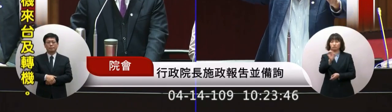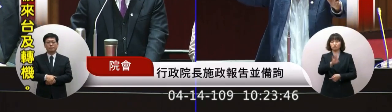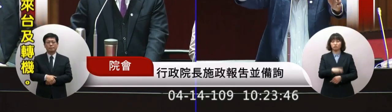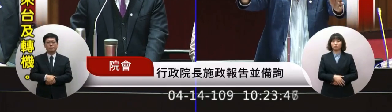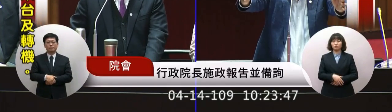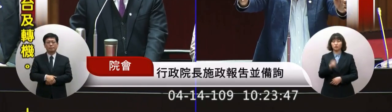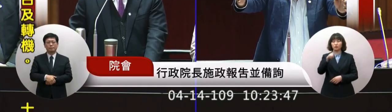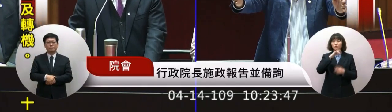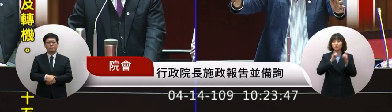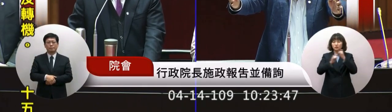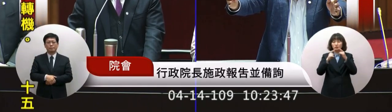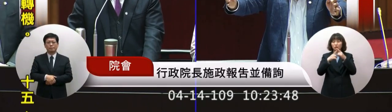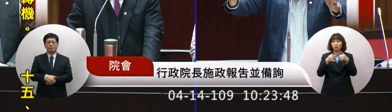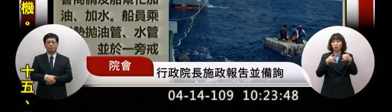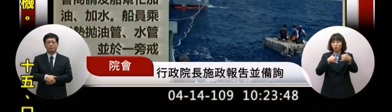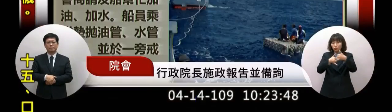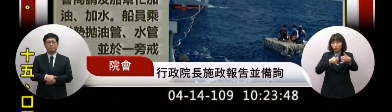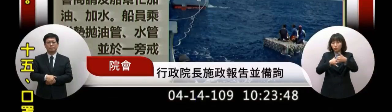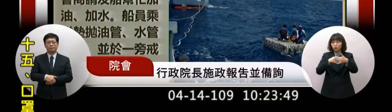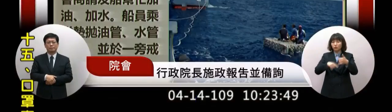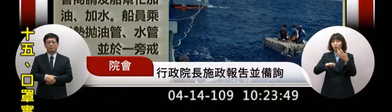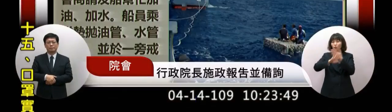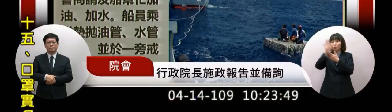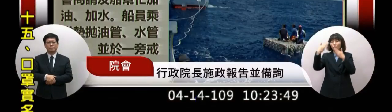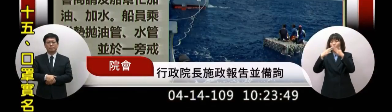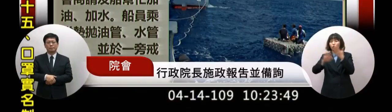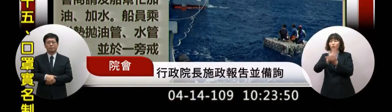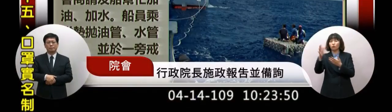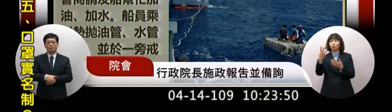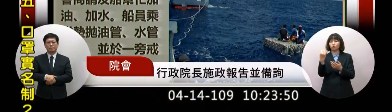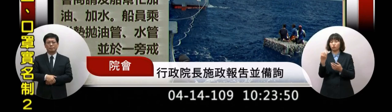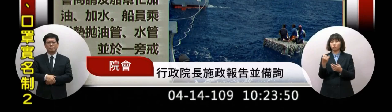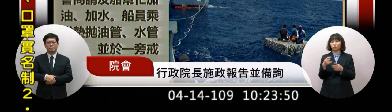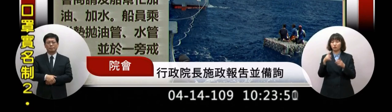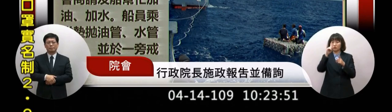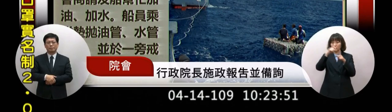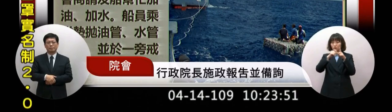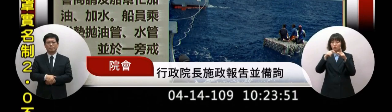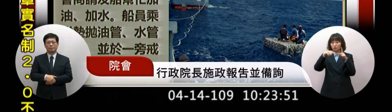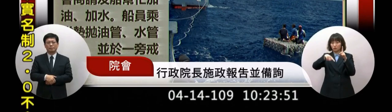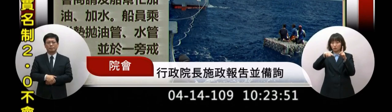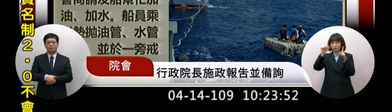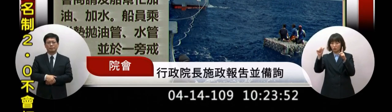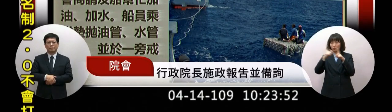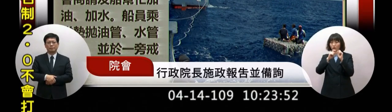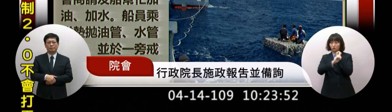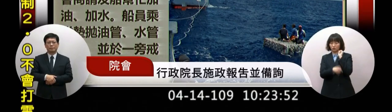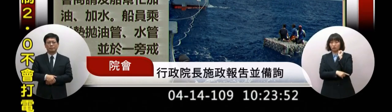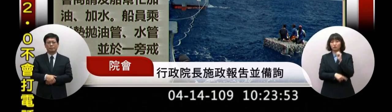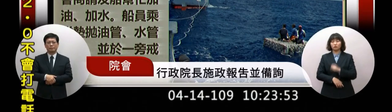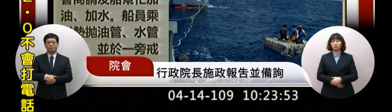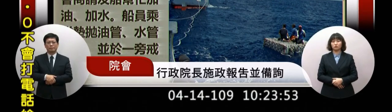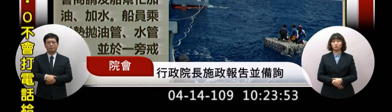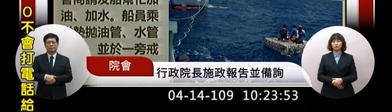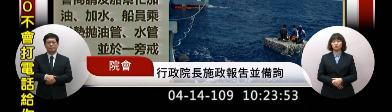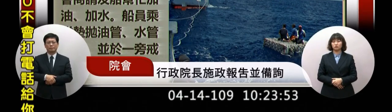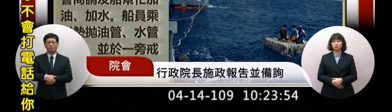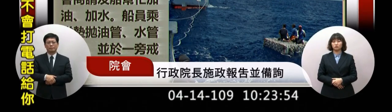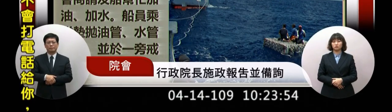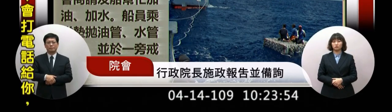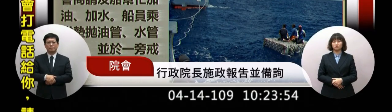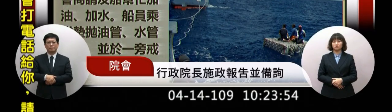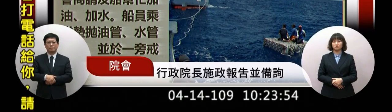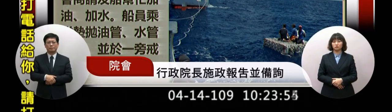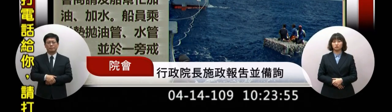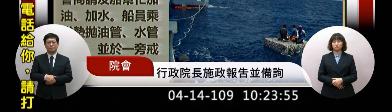你們社交安全距離現在 戶外多少一公尺一定有 戶外一公